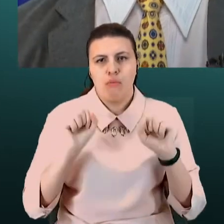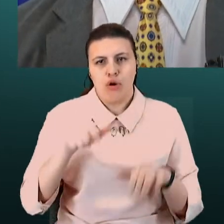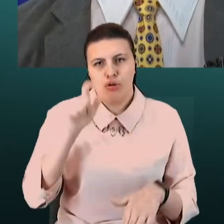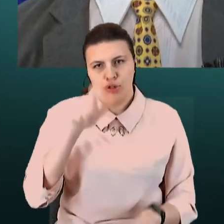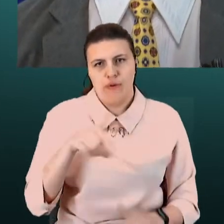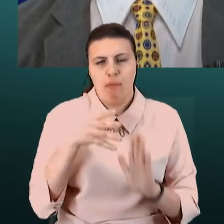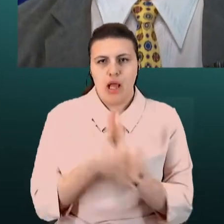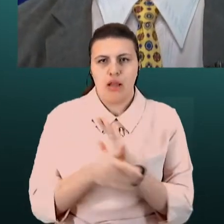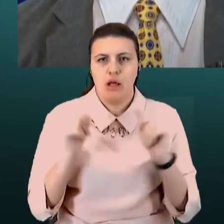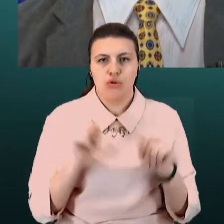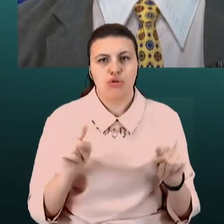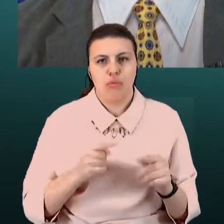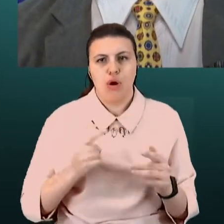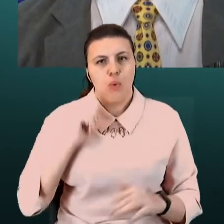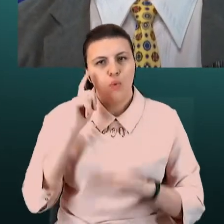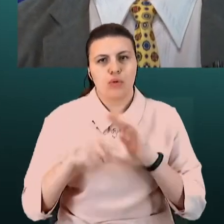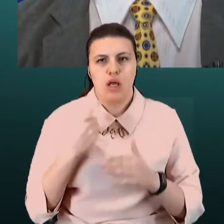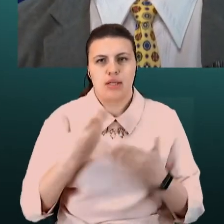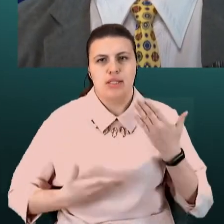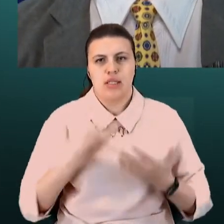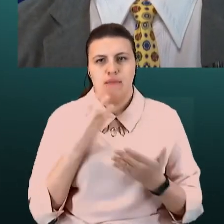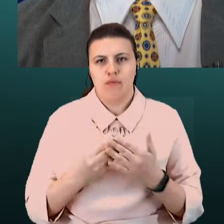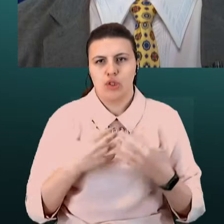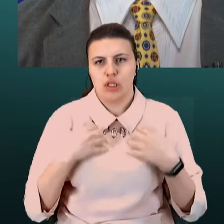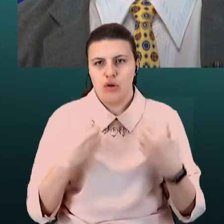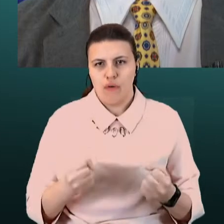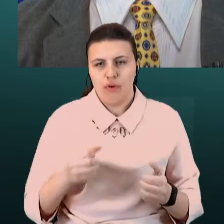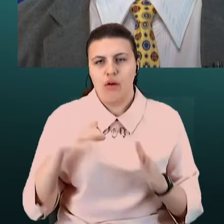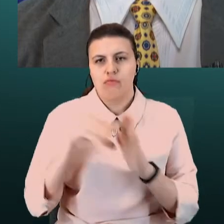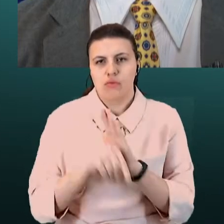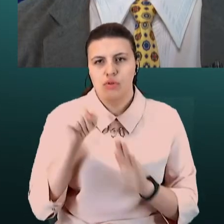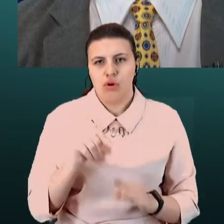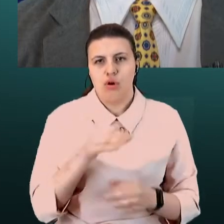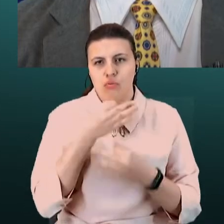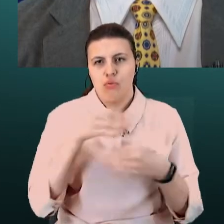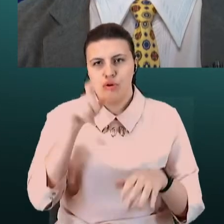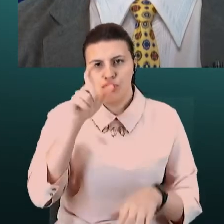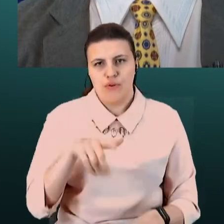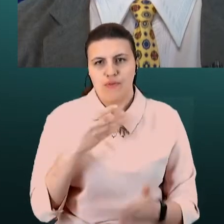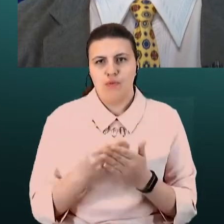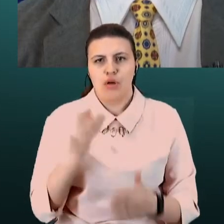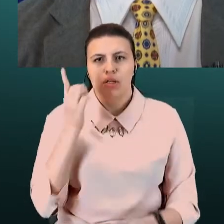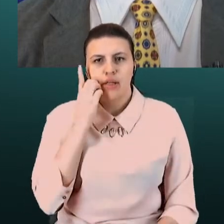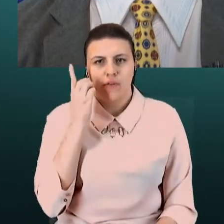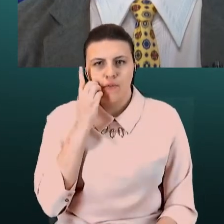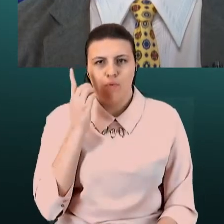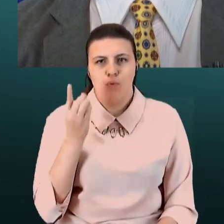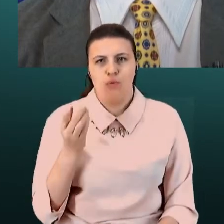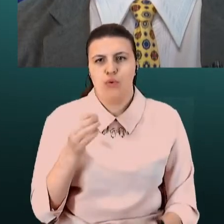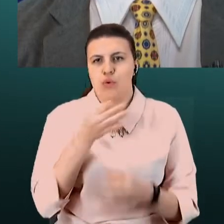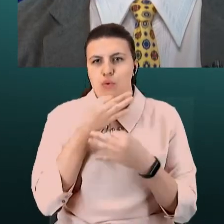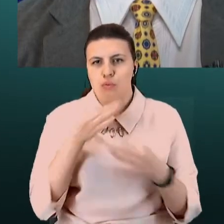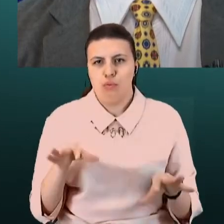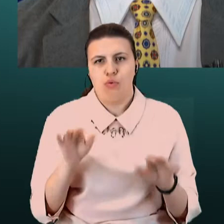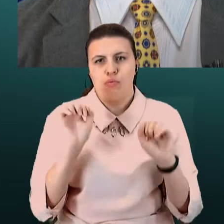узнать про состояние свого здоров'я. Учитывая тот факт, що любой людина в своїй телефон, будь то андроїд, айфон, може